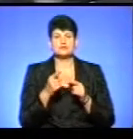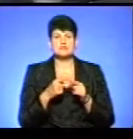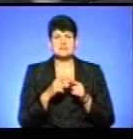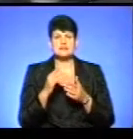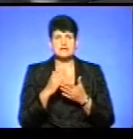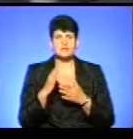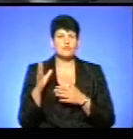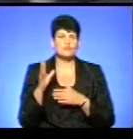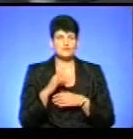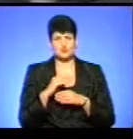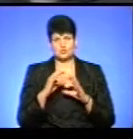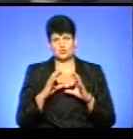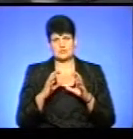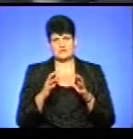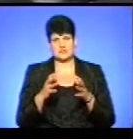світі.